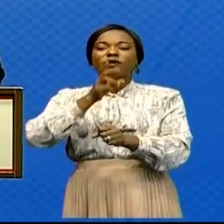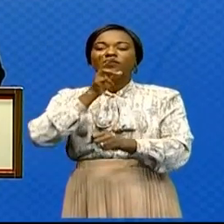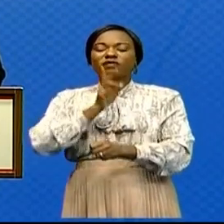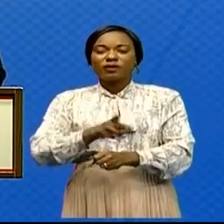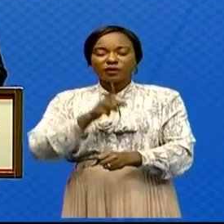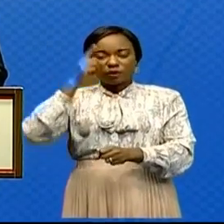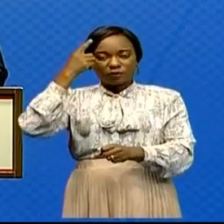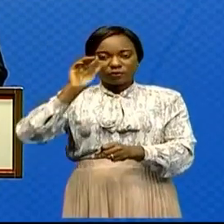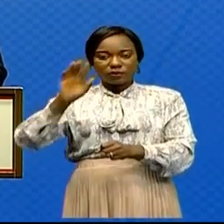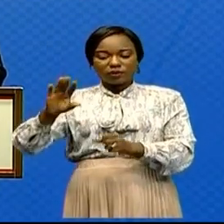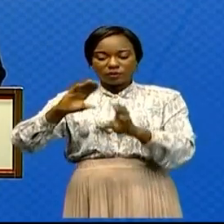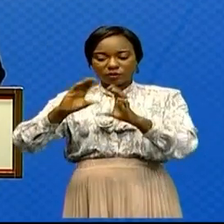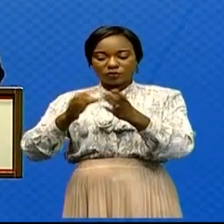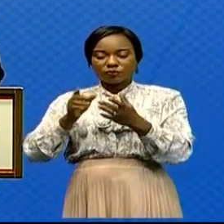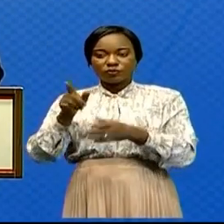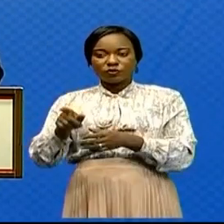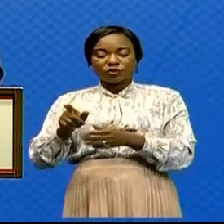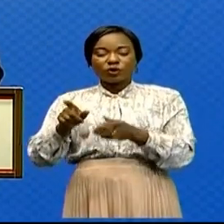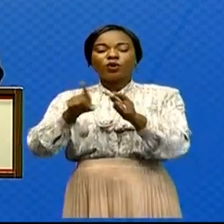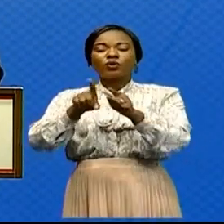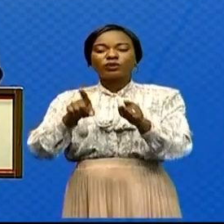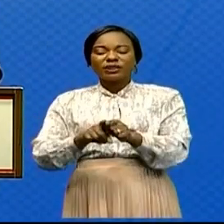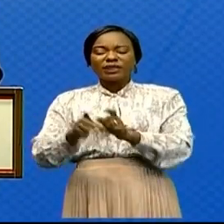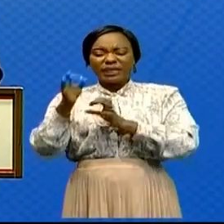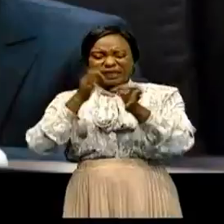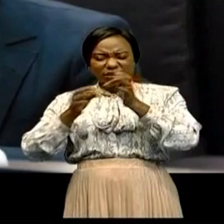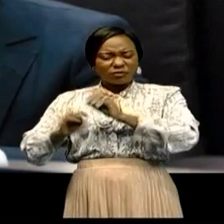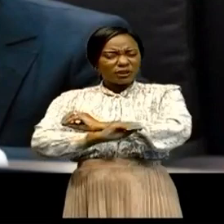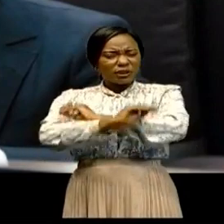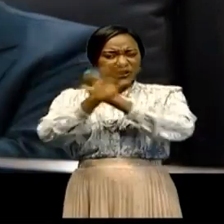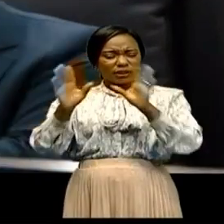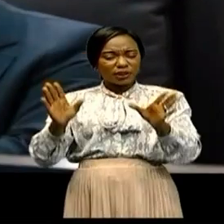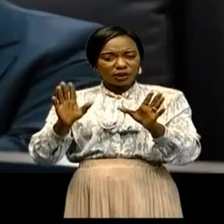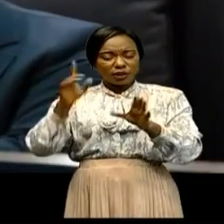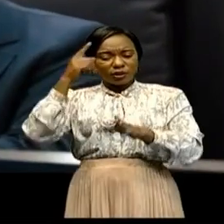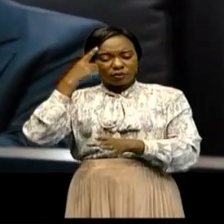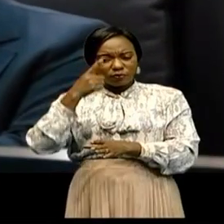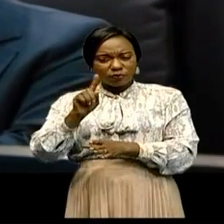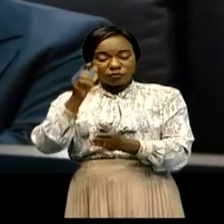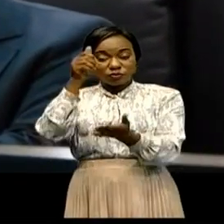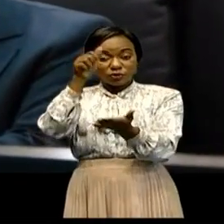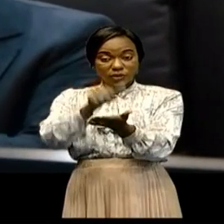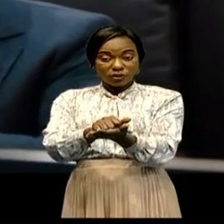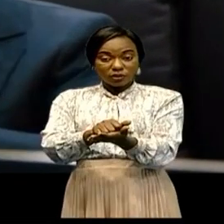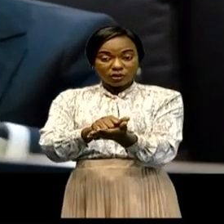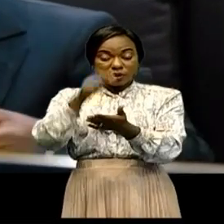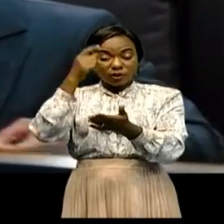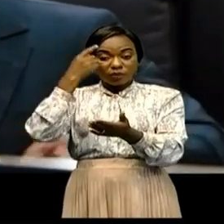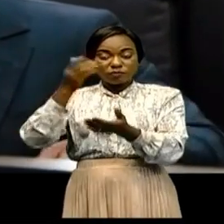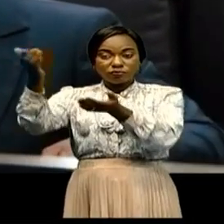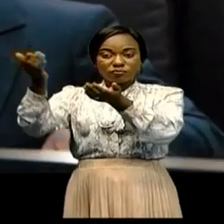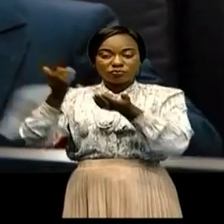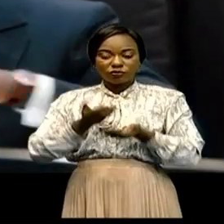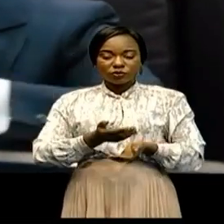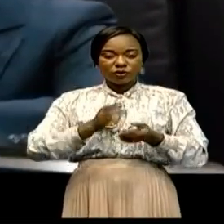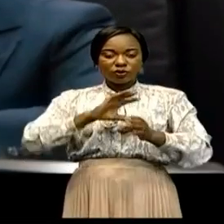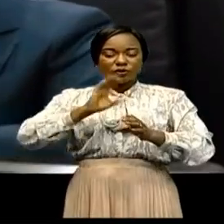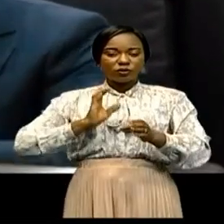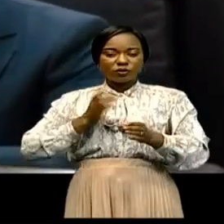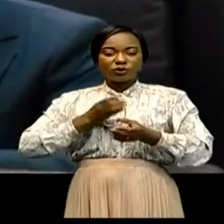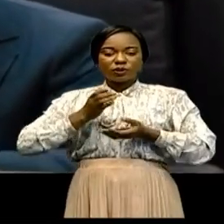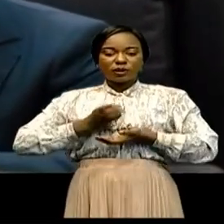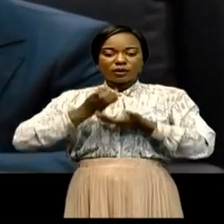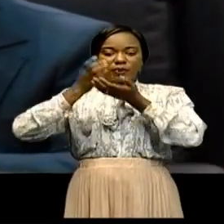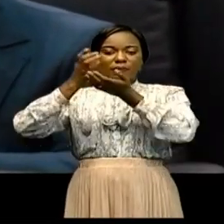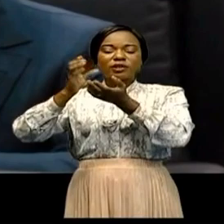de cette commission. Il a précisé que l'enjeu consiste en une réappropriation de notre patrimoine